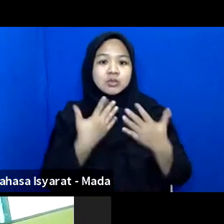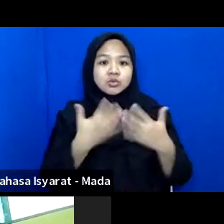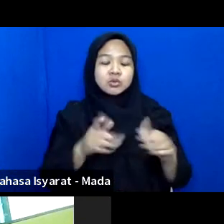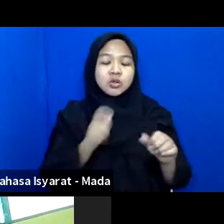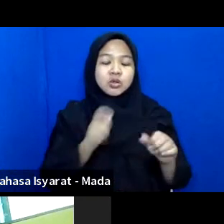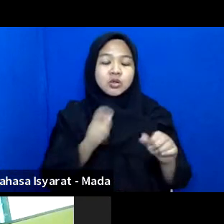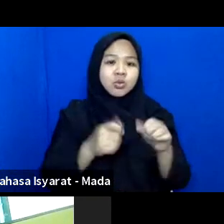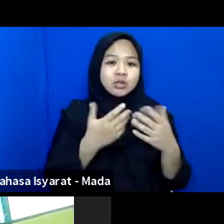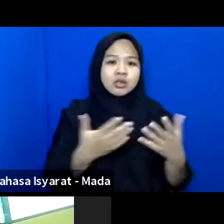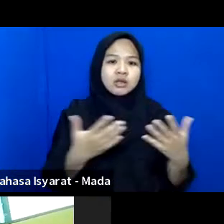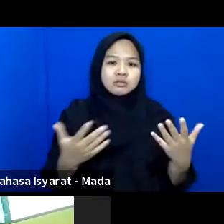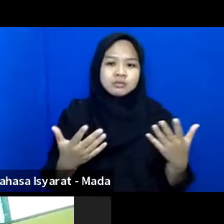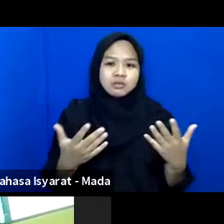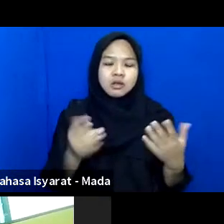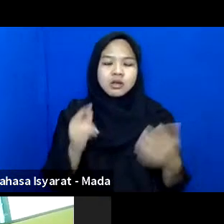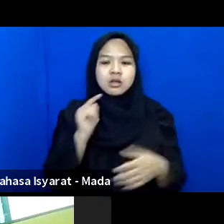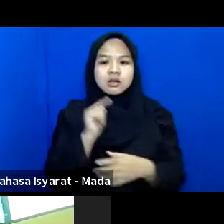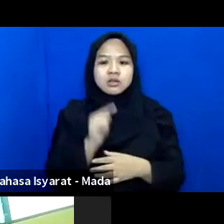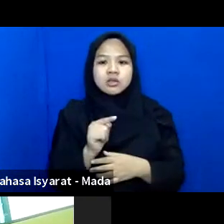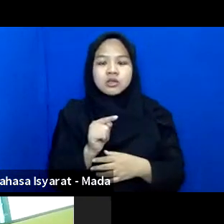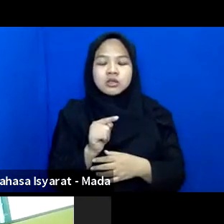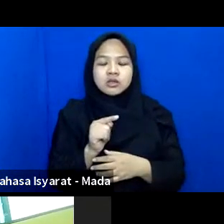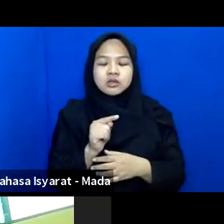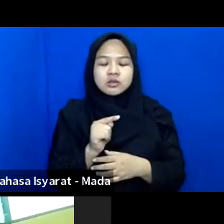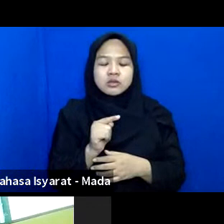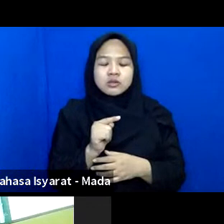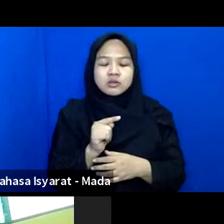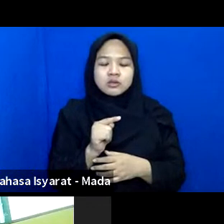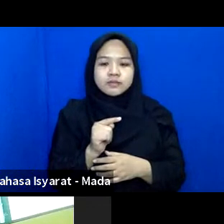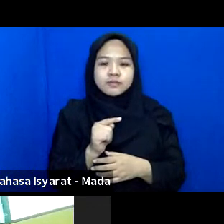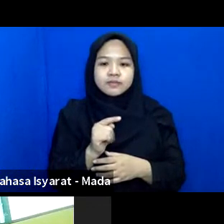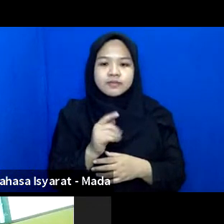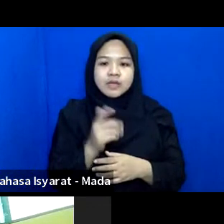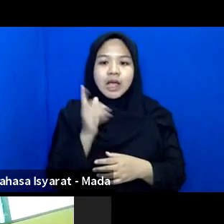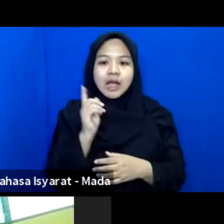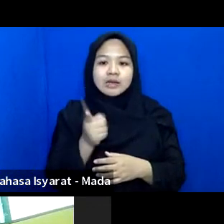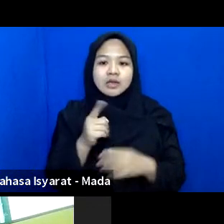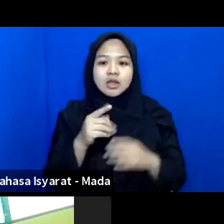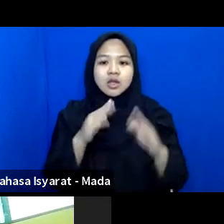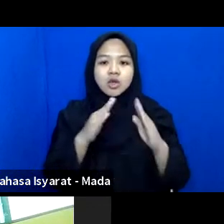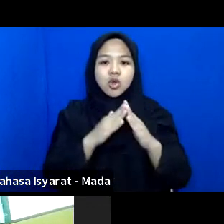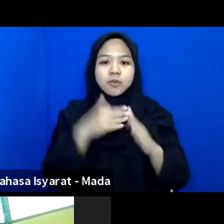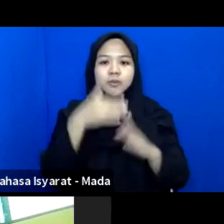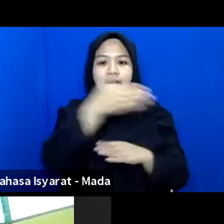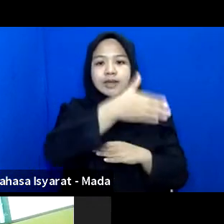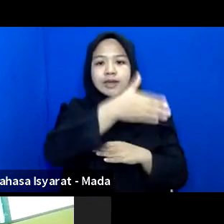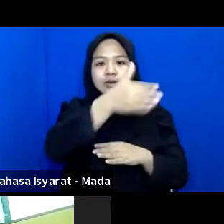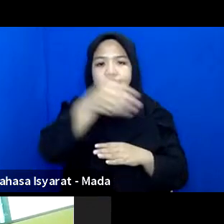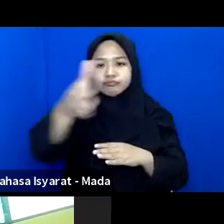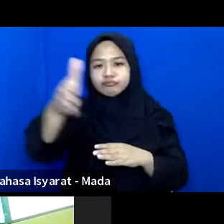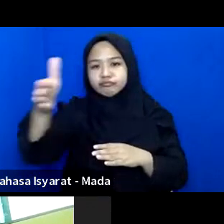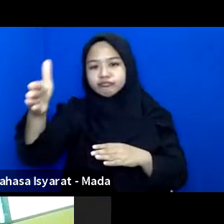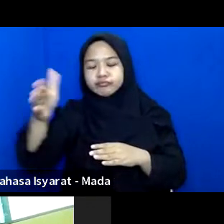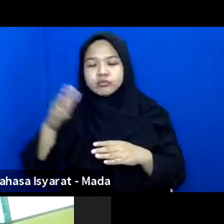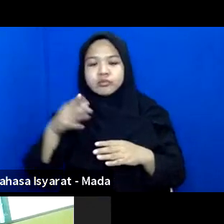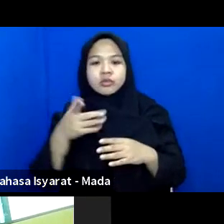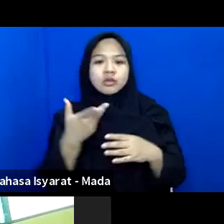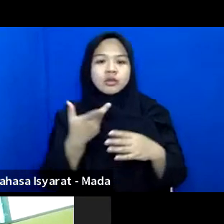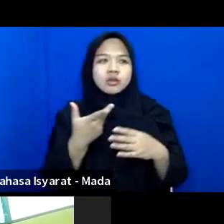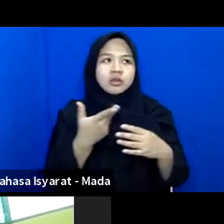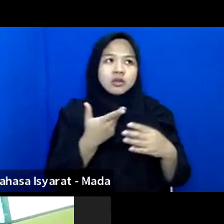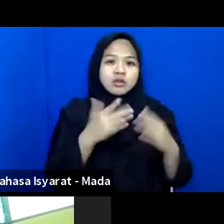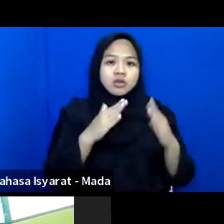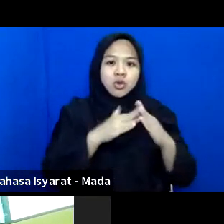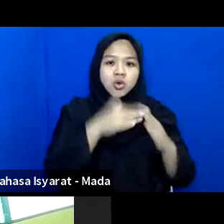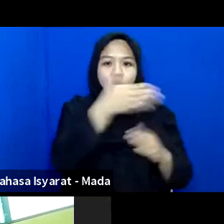Yaitu Dengan Adanya Homecare Kebetulan Pelaksanaan